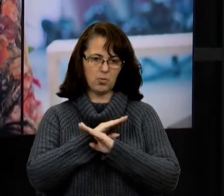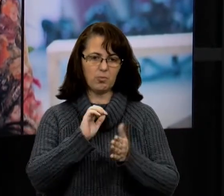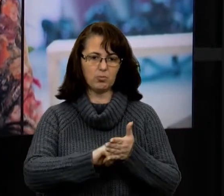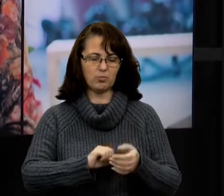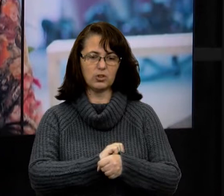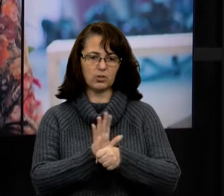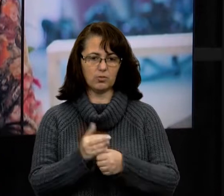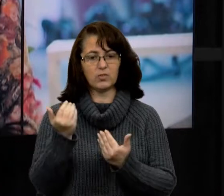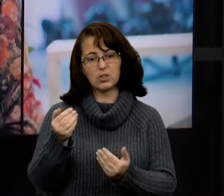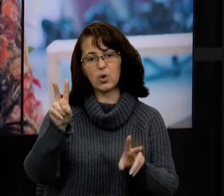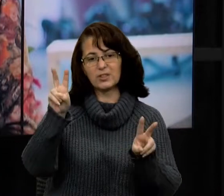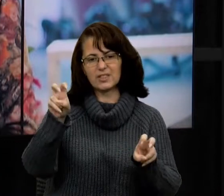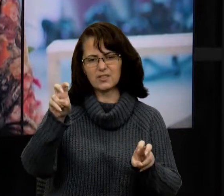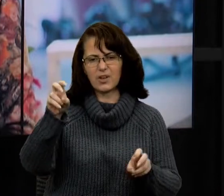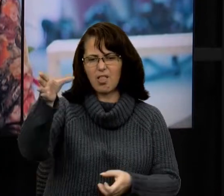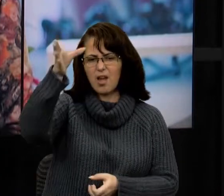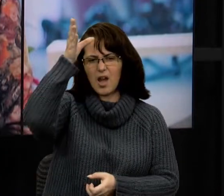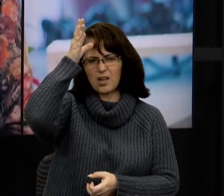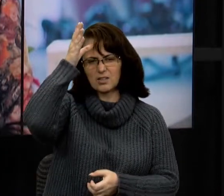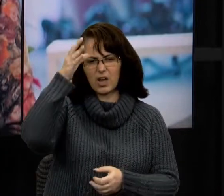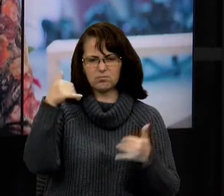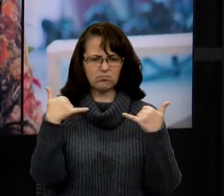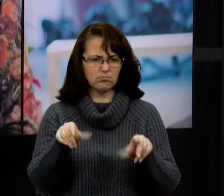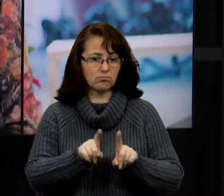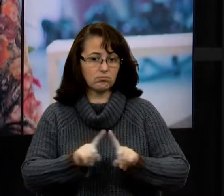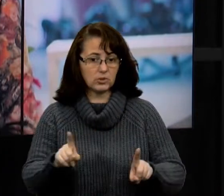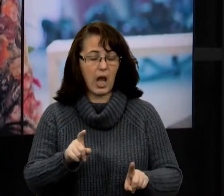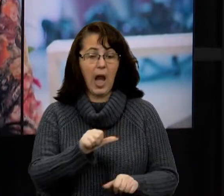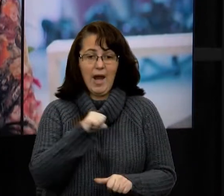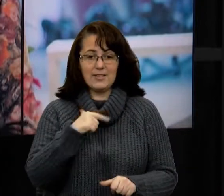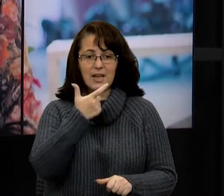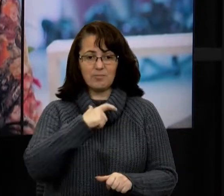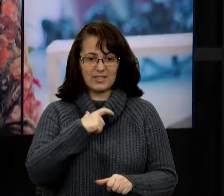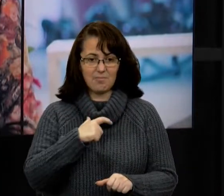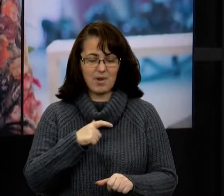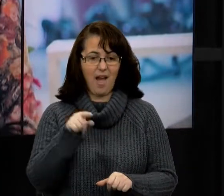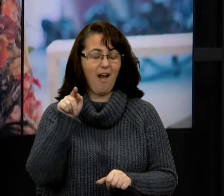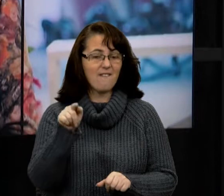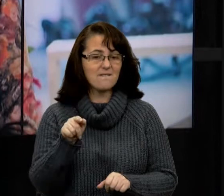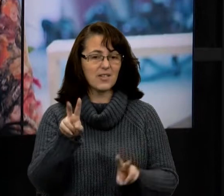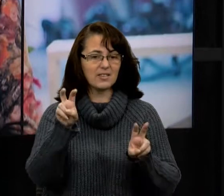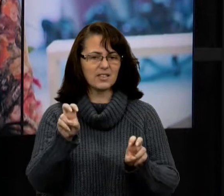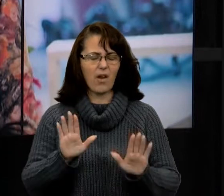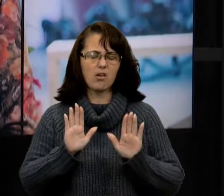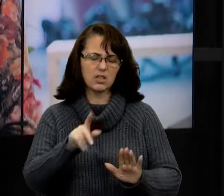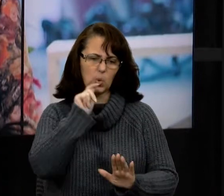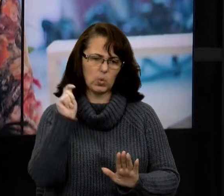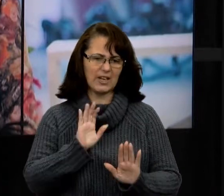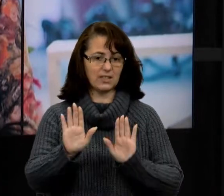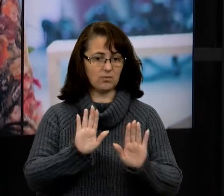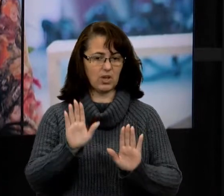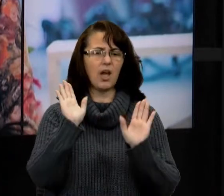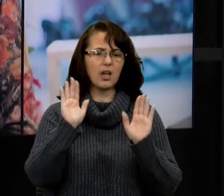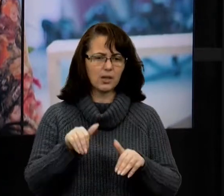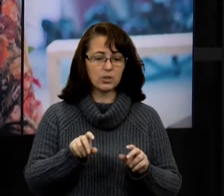Його називали геніальним, епатажним, а сам він себе суто українським режисером. І хоча переїхав до